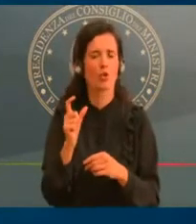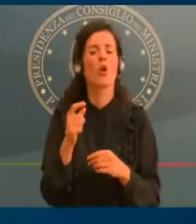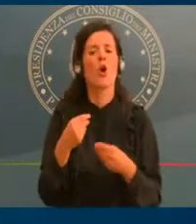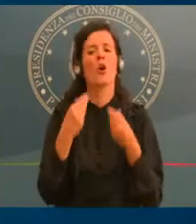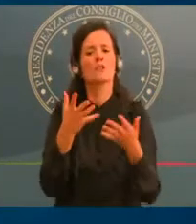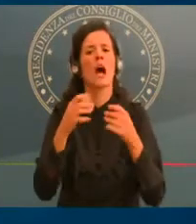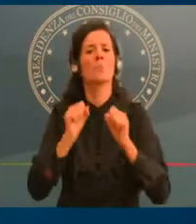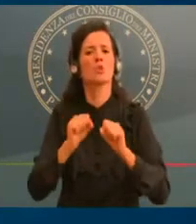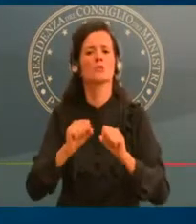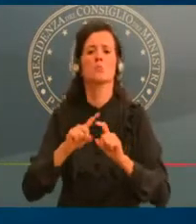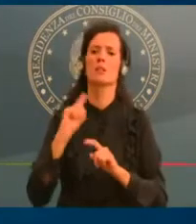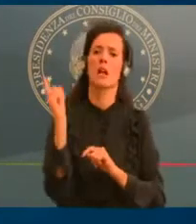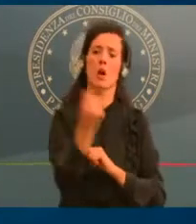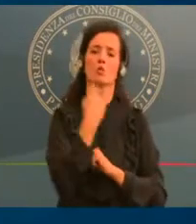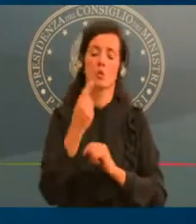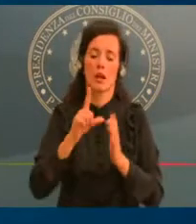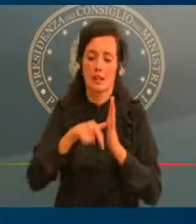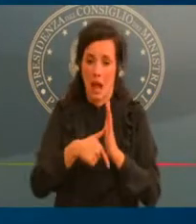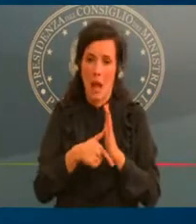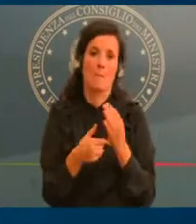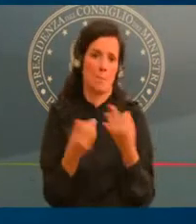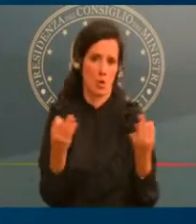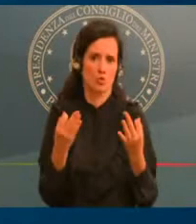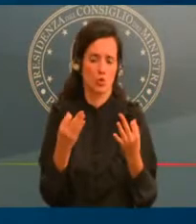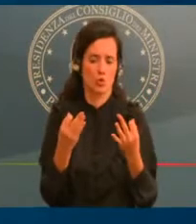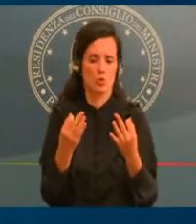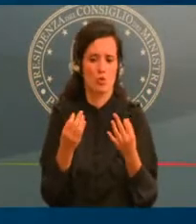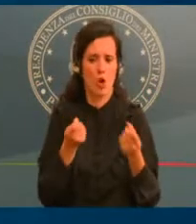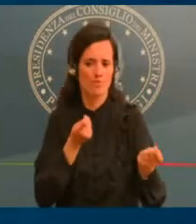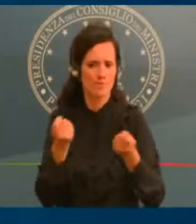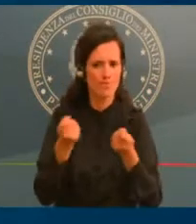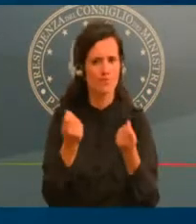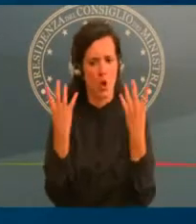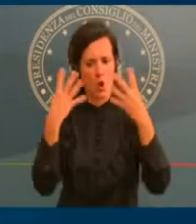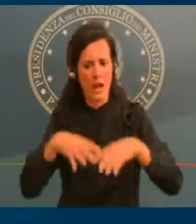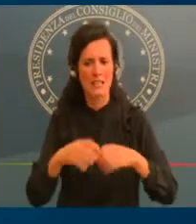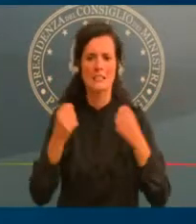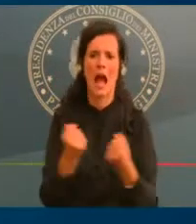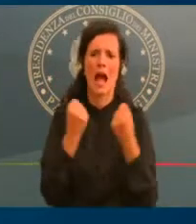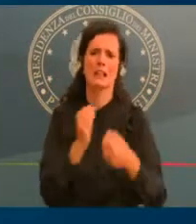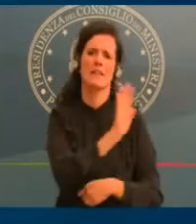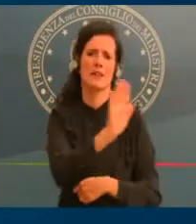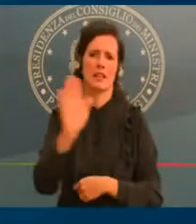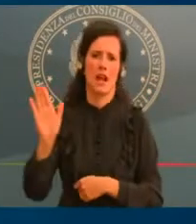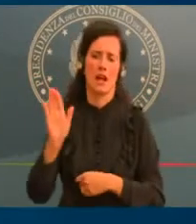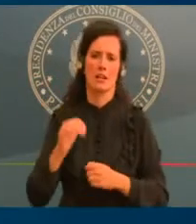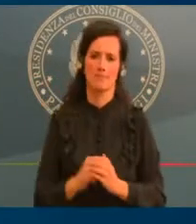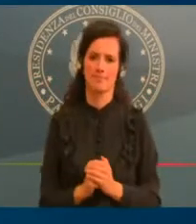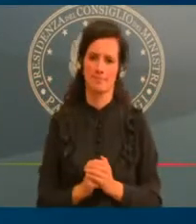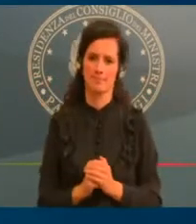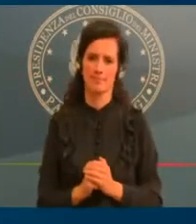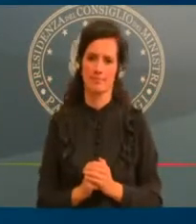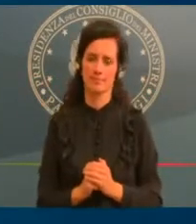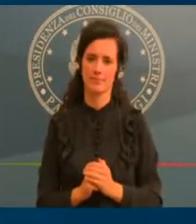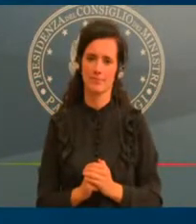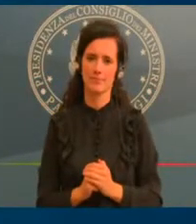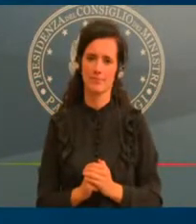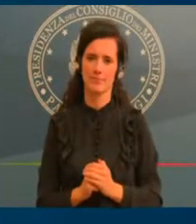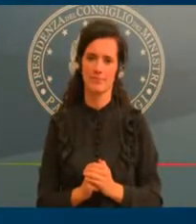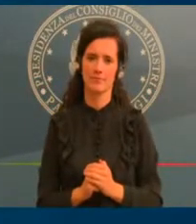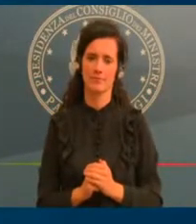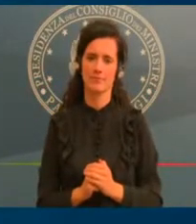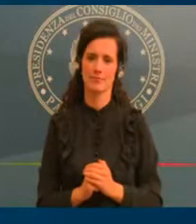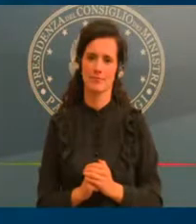E proprio qualche ora fa, poco fa, il Ministro Speranza ha adottato un'ordinanza che ha